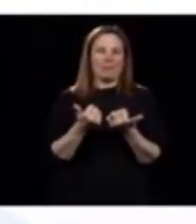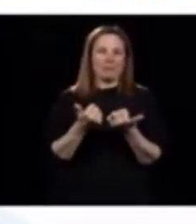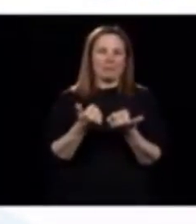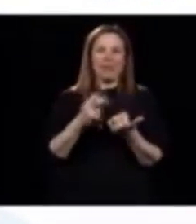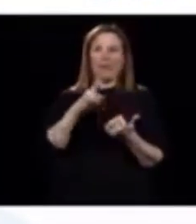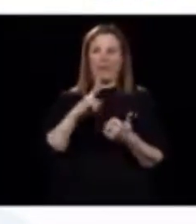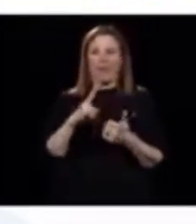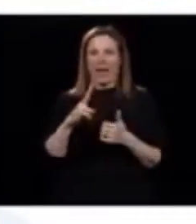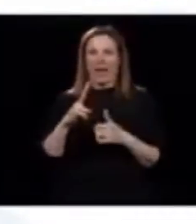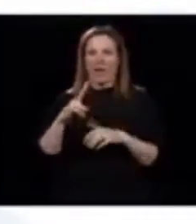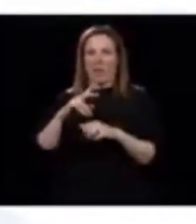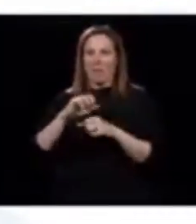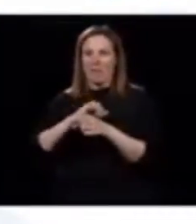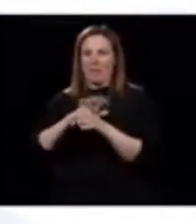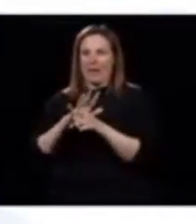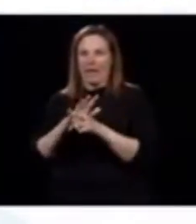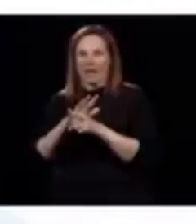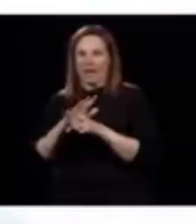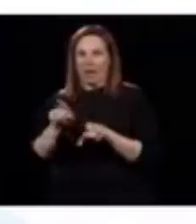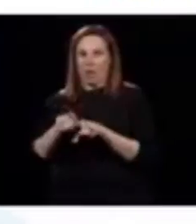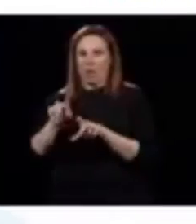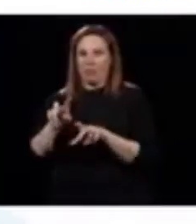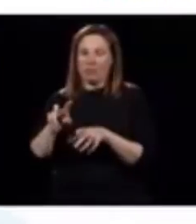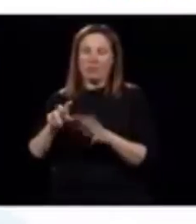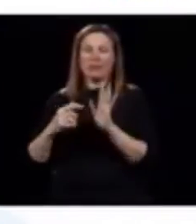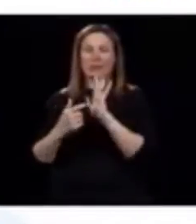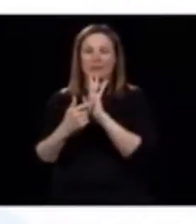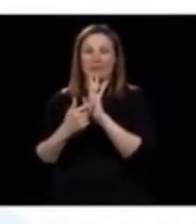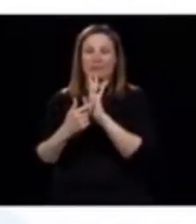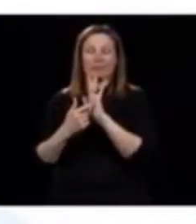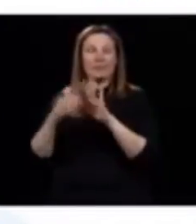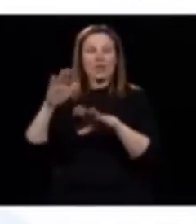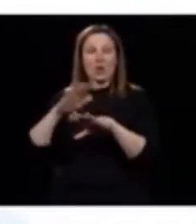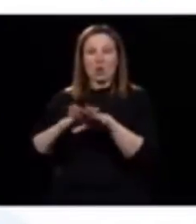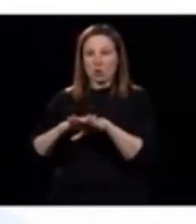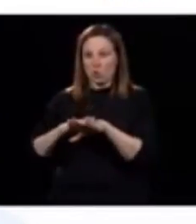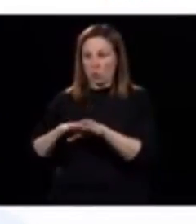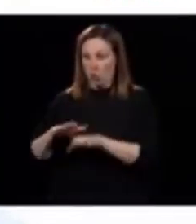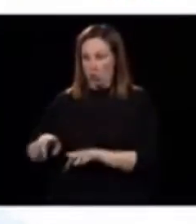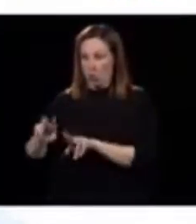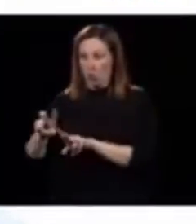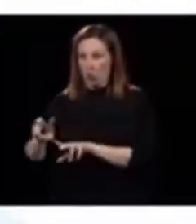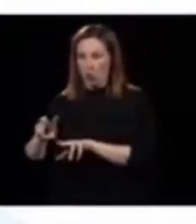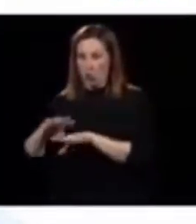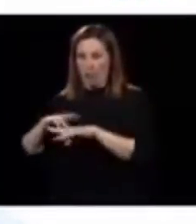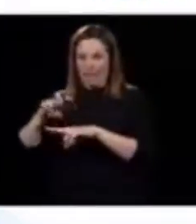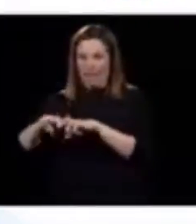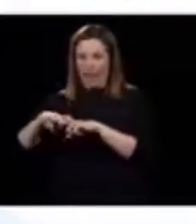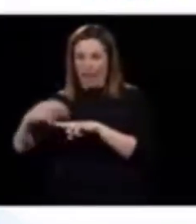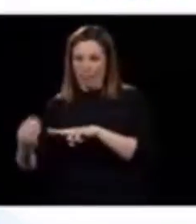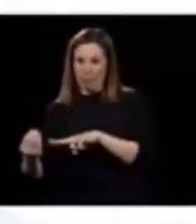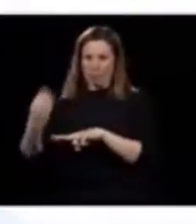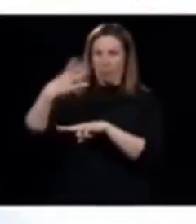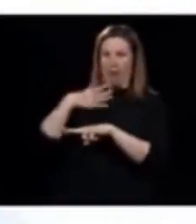plus un virus qui va vous sauter dessus, qui va partir de la sécrétion qui est là, puis vous rentrez dans la face si vous touchez pas, si vous touchez